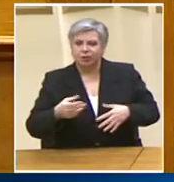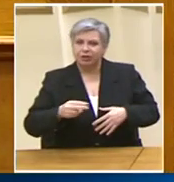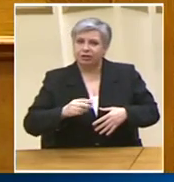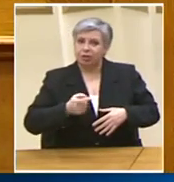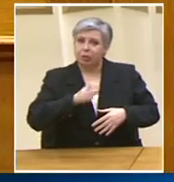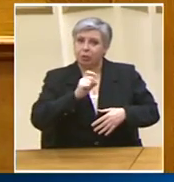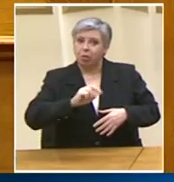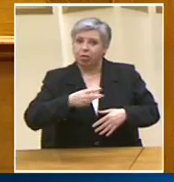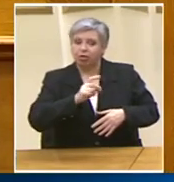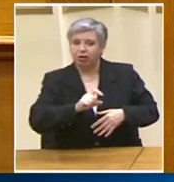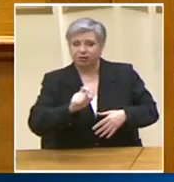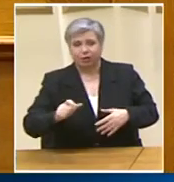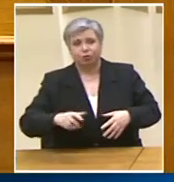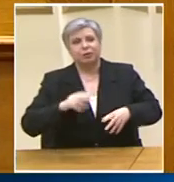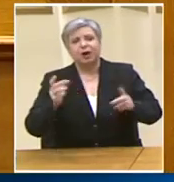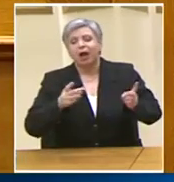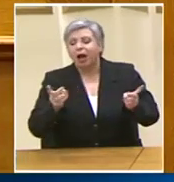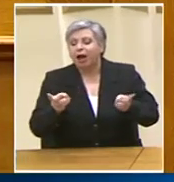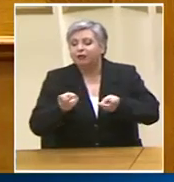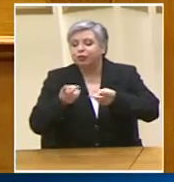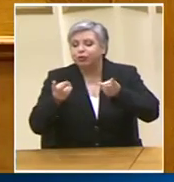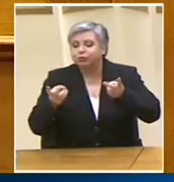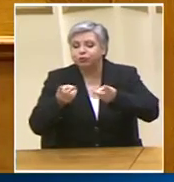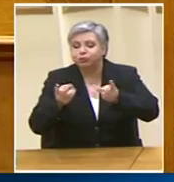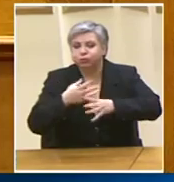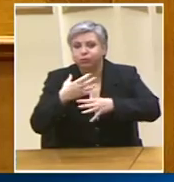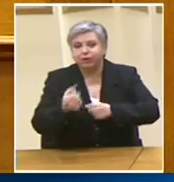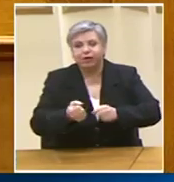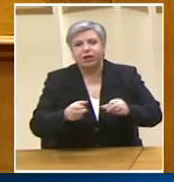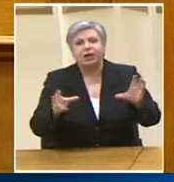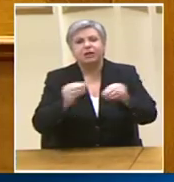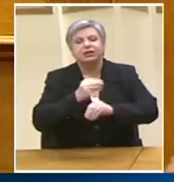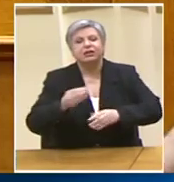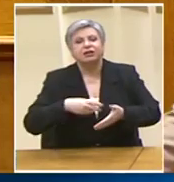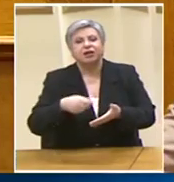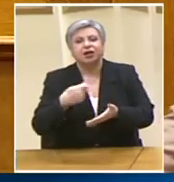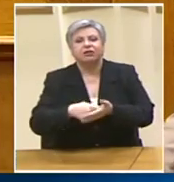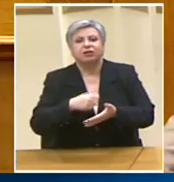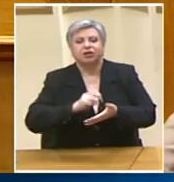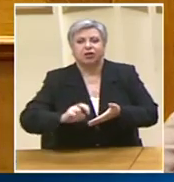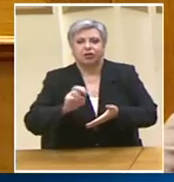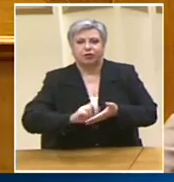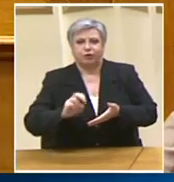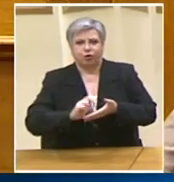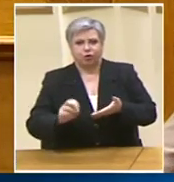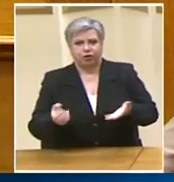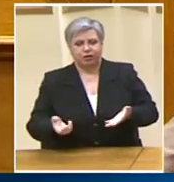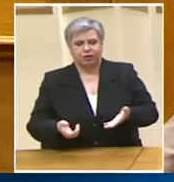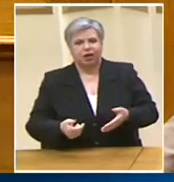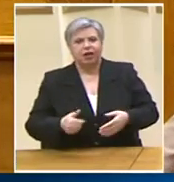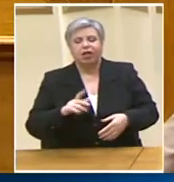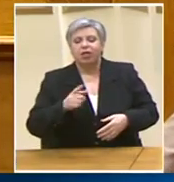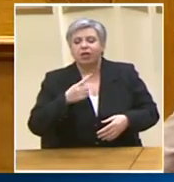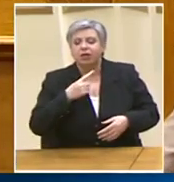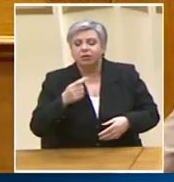ελάφρυνσης και κοινωνικής στήριξης Χωρίς να υπολογίζω Την μη εφαρμογή μειώσεων περικοπών